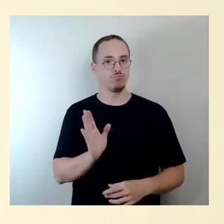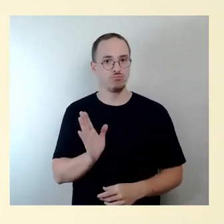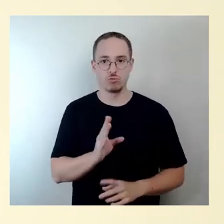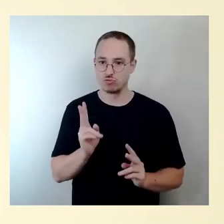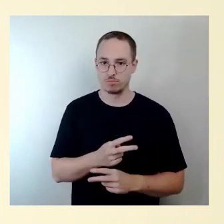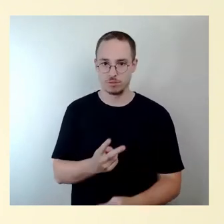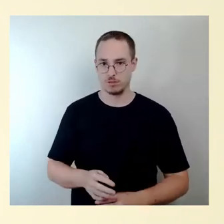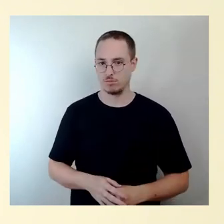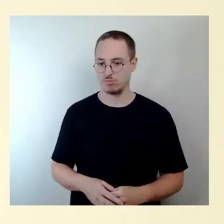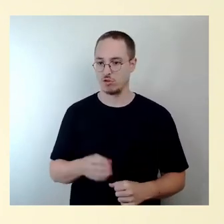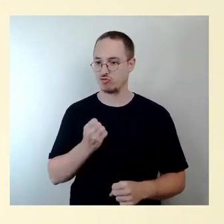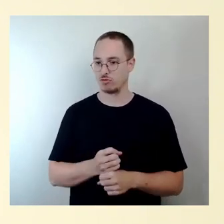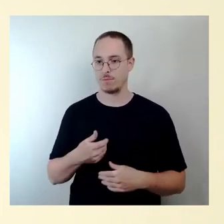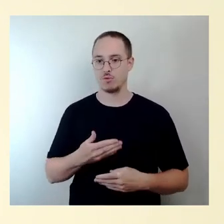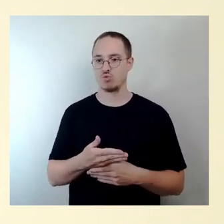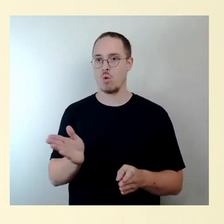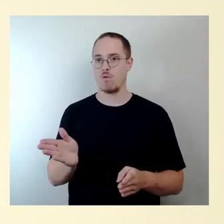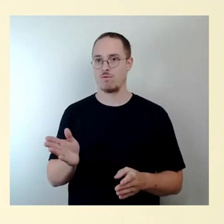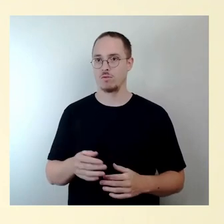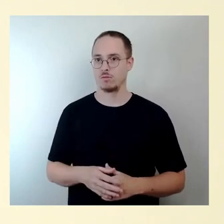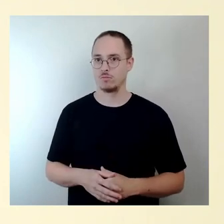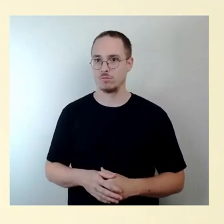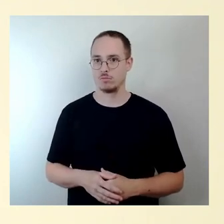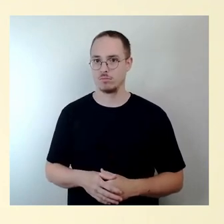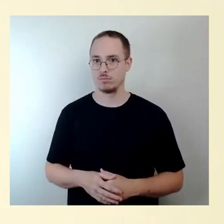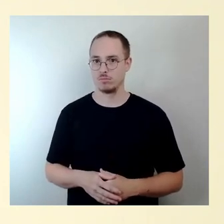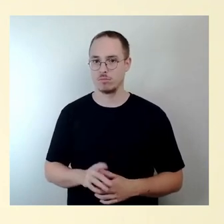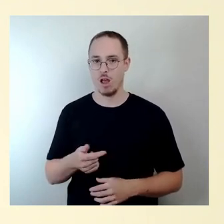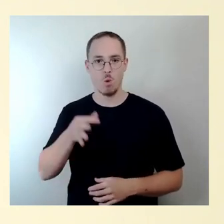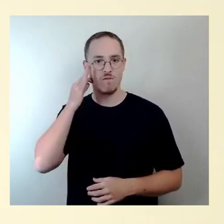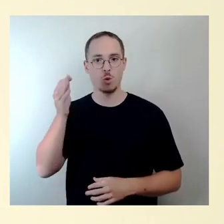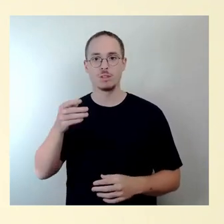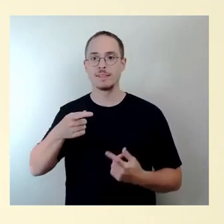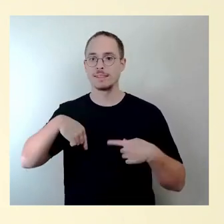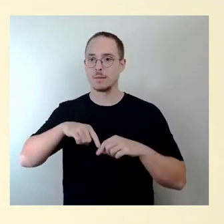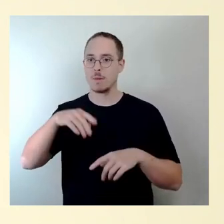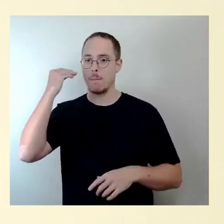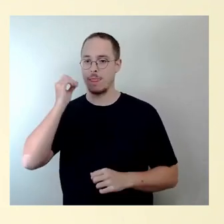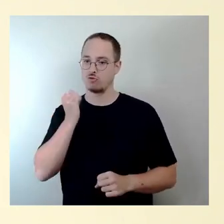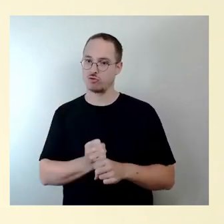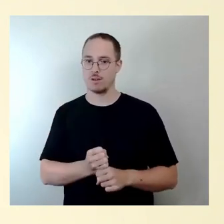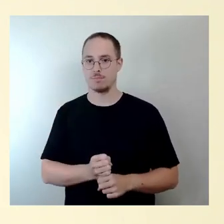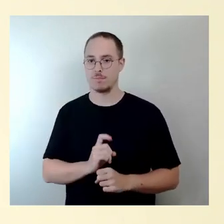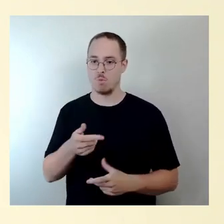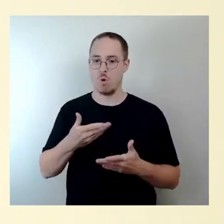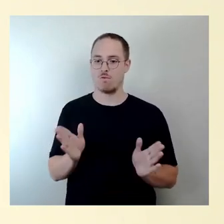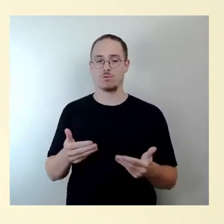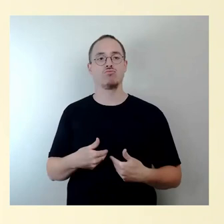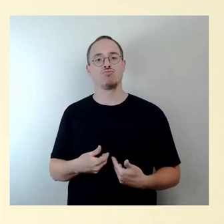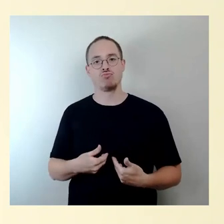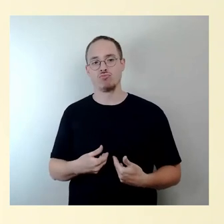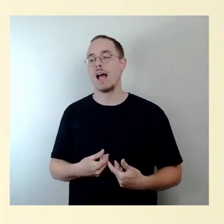von der Leiterin des Amts 15, Frau Zimmermann, und haben immer geholfen, unterstützt, aber er musste seine Hausaufgaben auch machen.